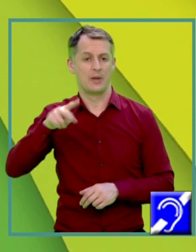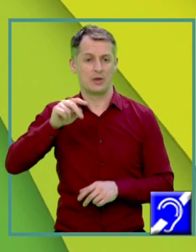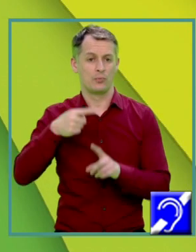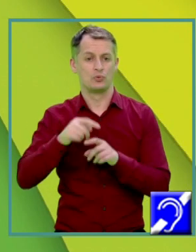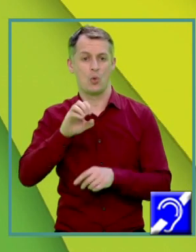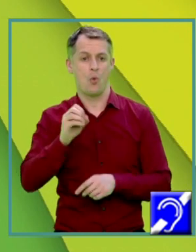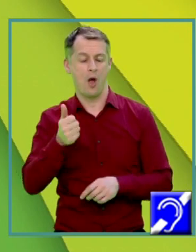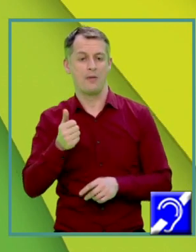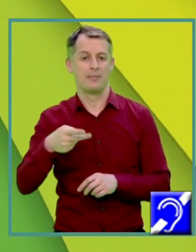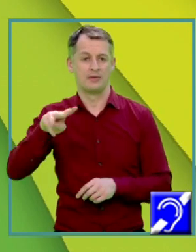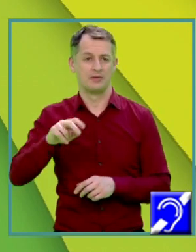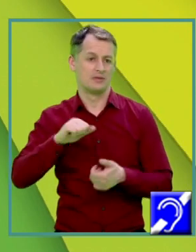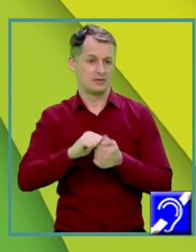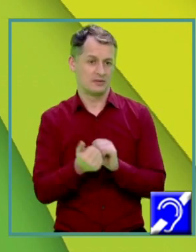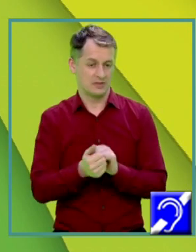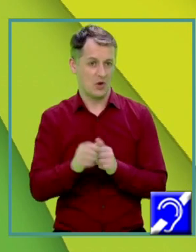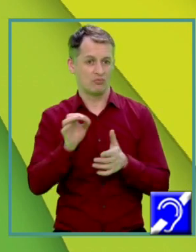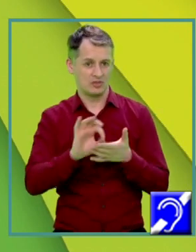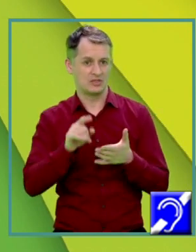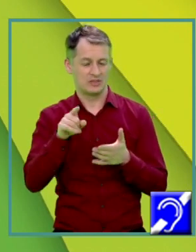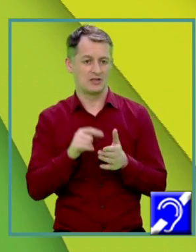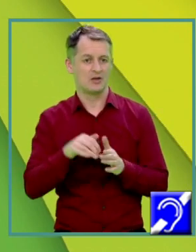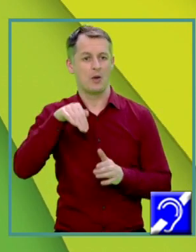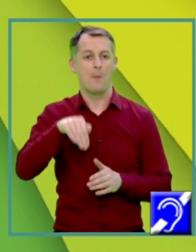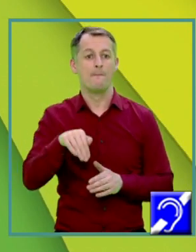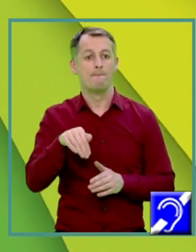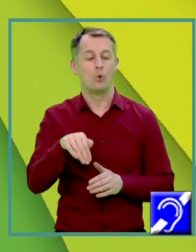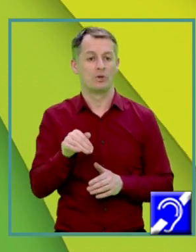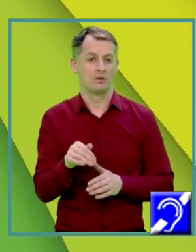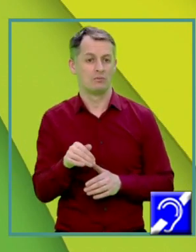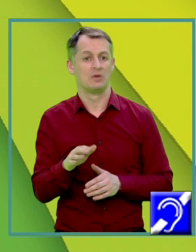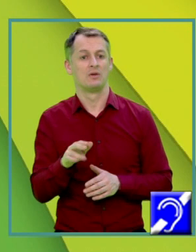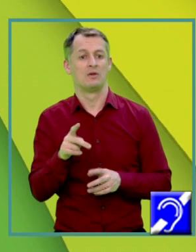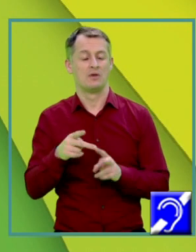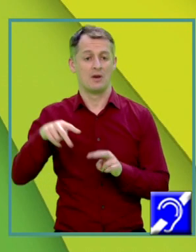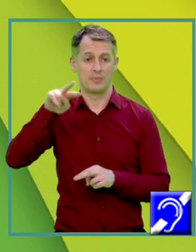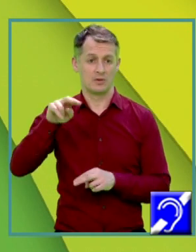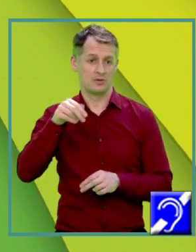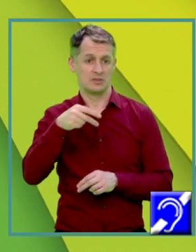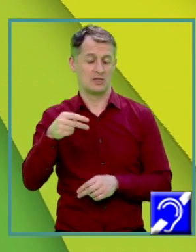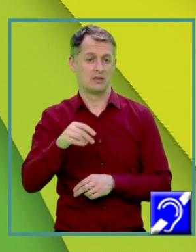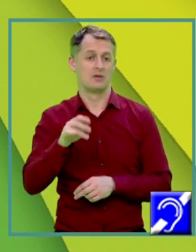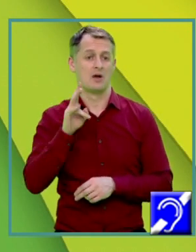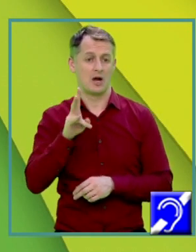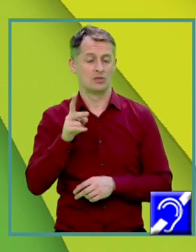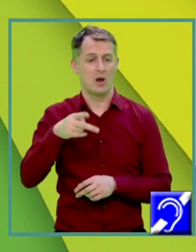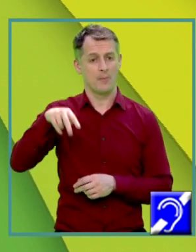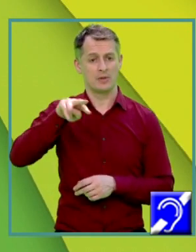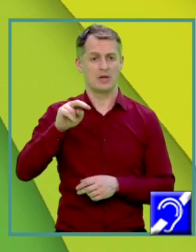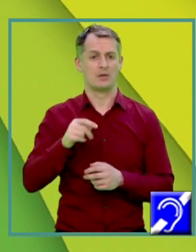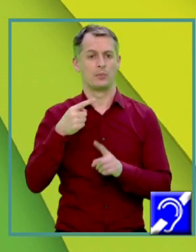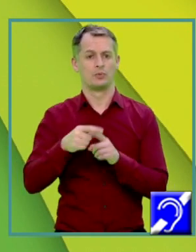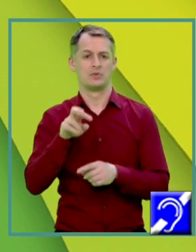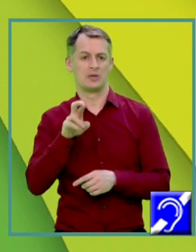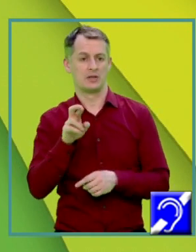Sau cu notațiile consacrate Muche la pătrat egal cu înălțime la pătrat plus raza bazei la pătrat